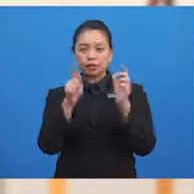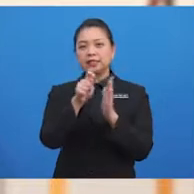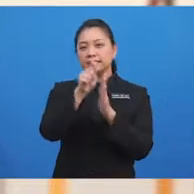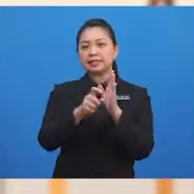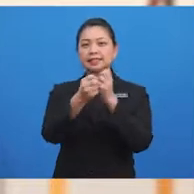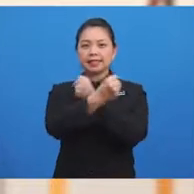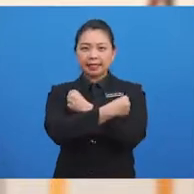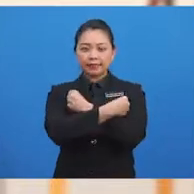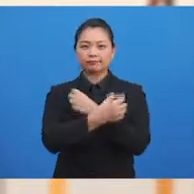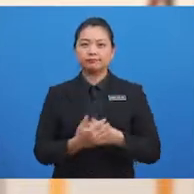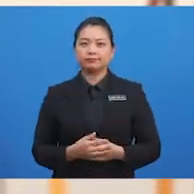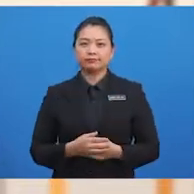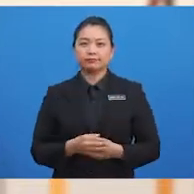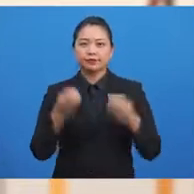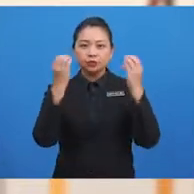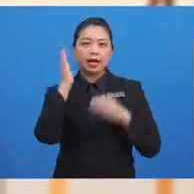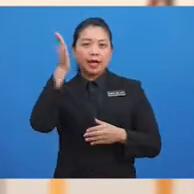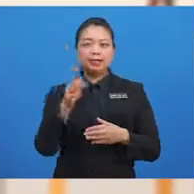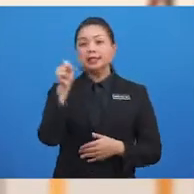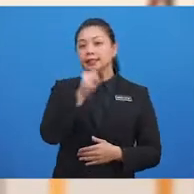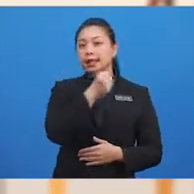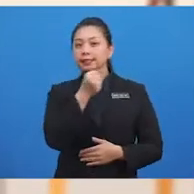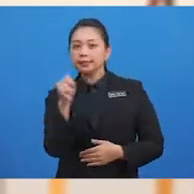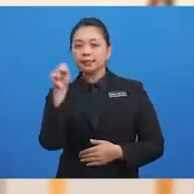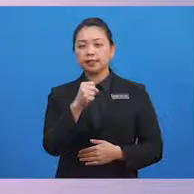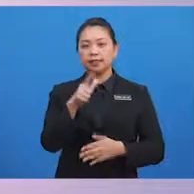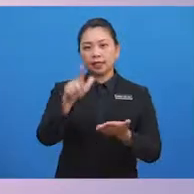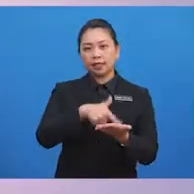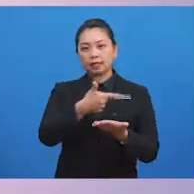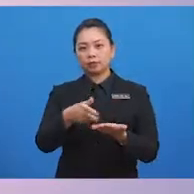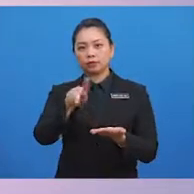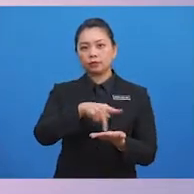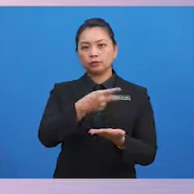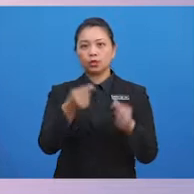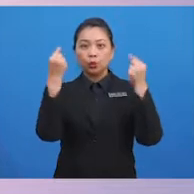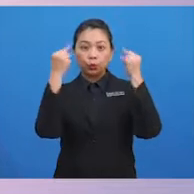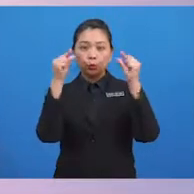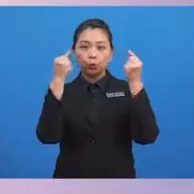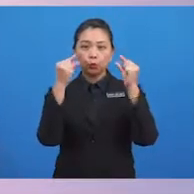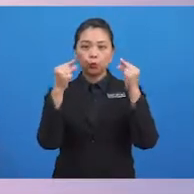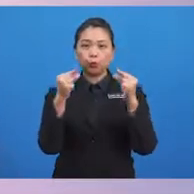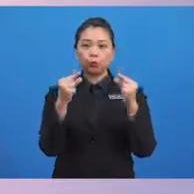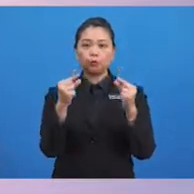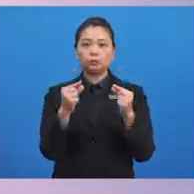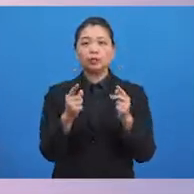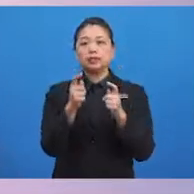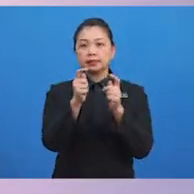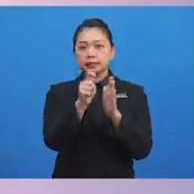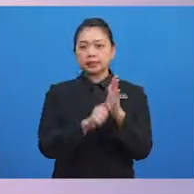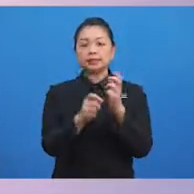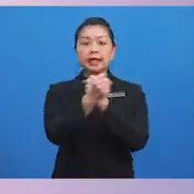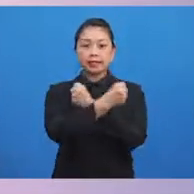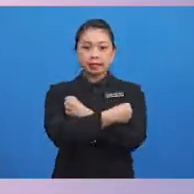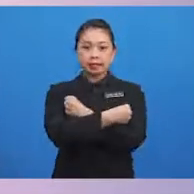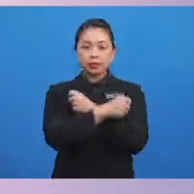akan menyanyikan rangkap kedua lagu tersebut. Guruku Tersayang, Guru